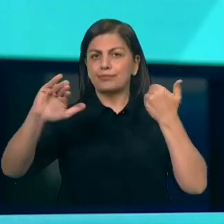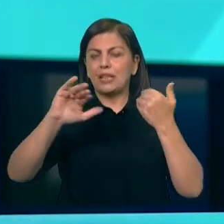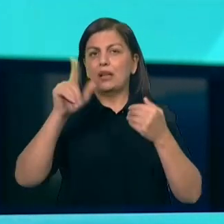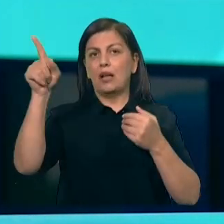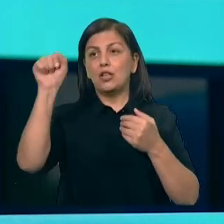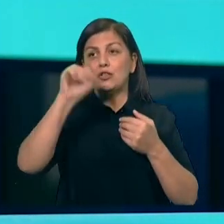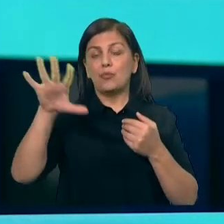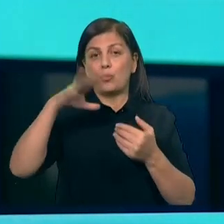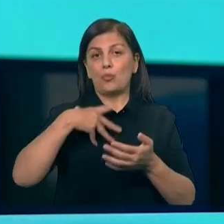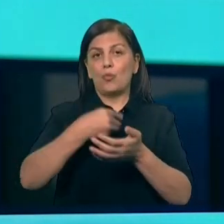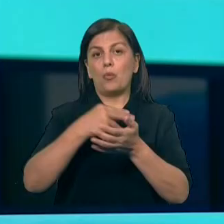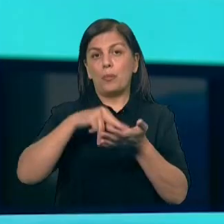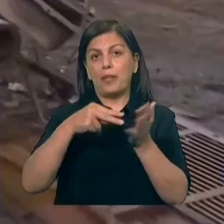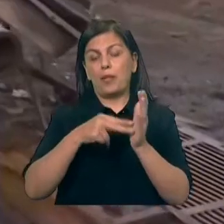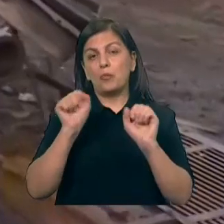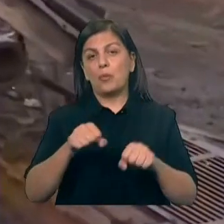planlar ola bilərmi?